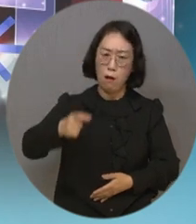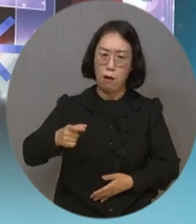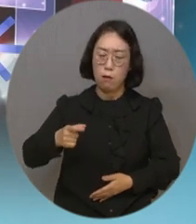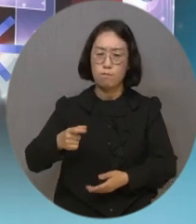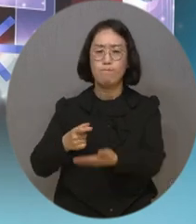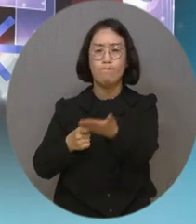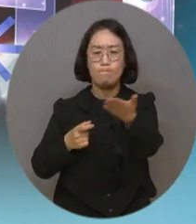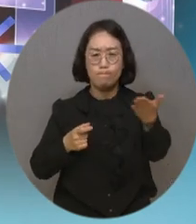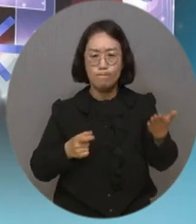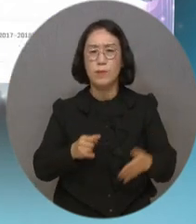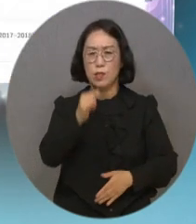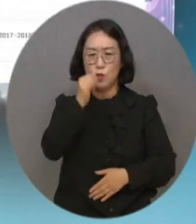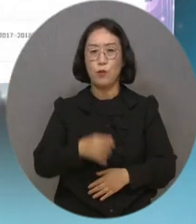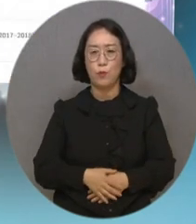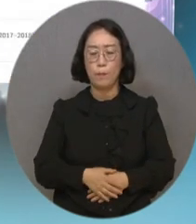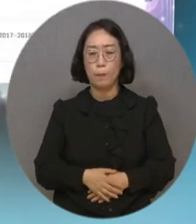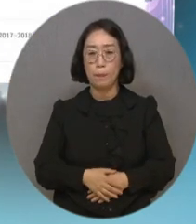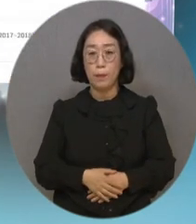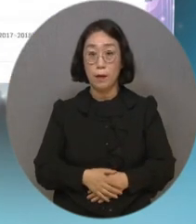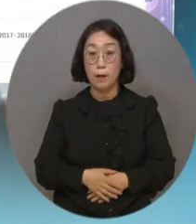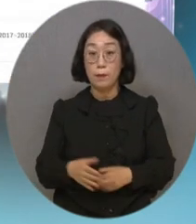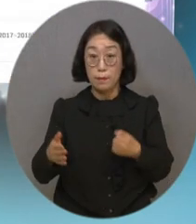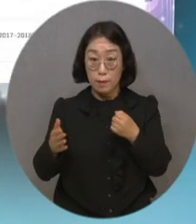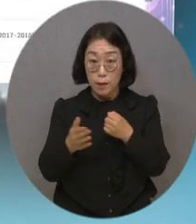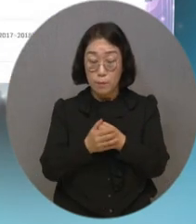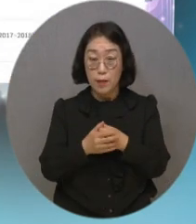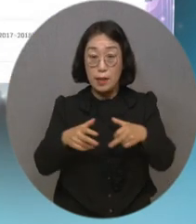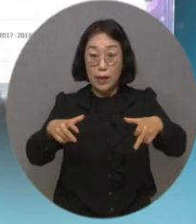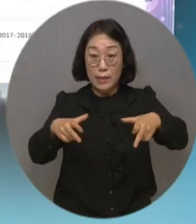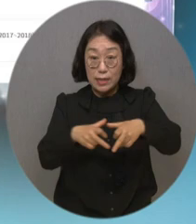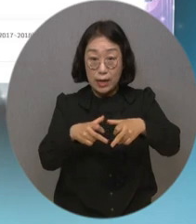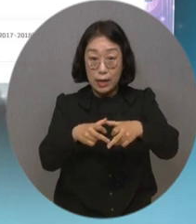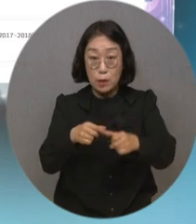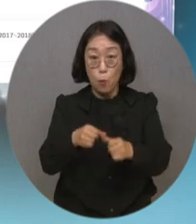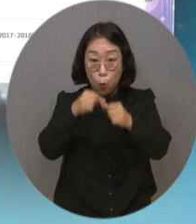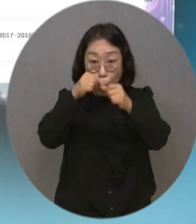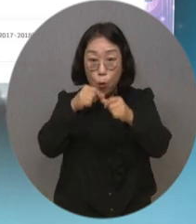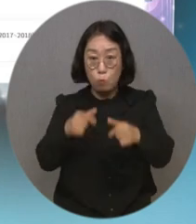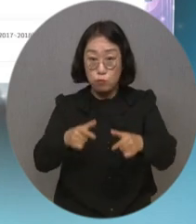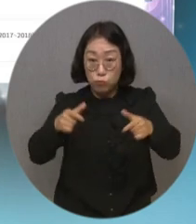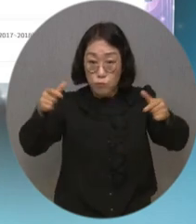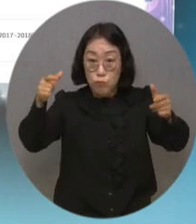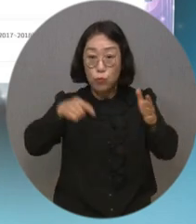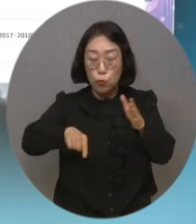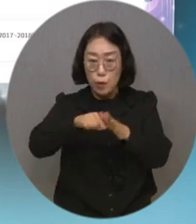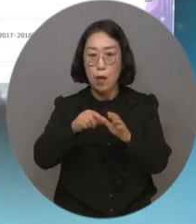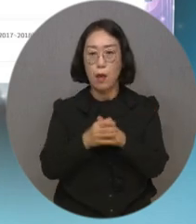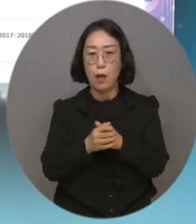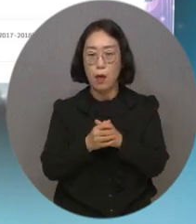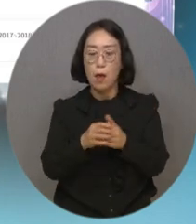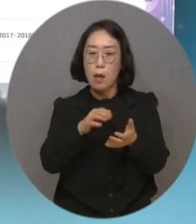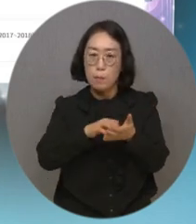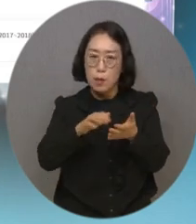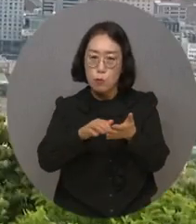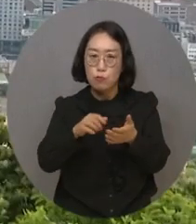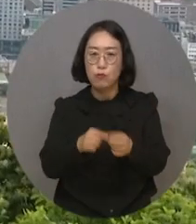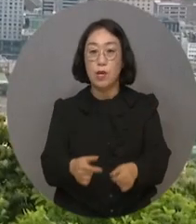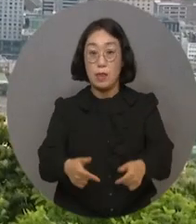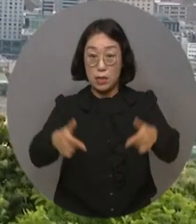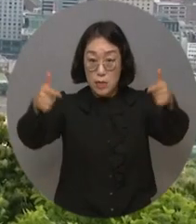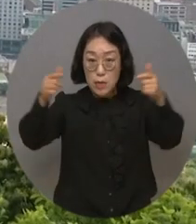이에 전문가들은 장애인 고용을 늘리기 위해 의무고용률은 선진국 수준으로 높이고